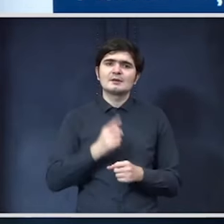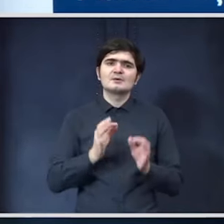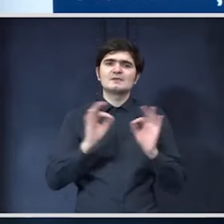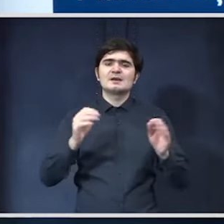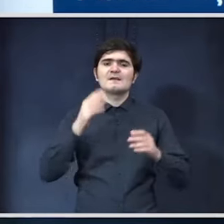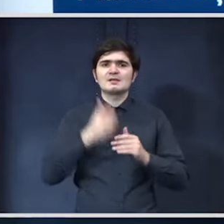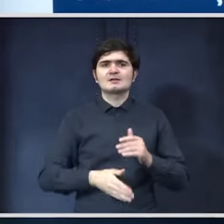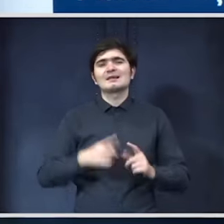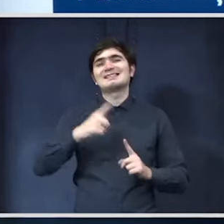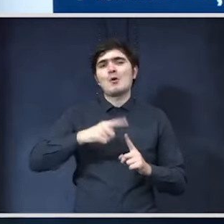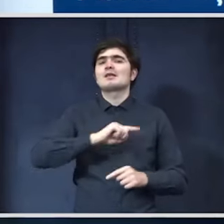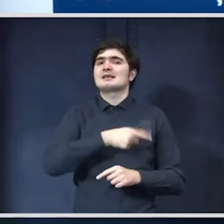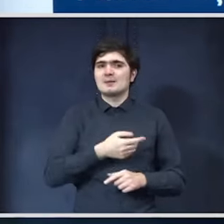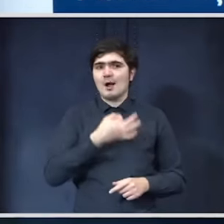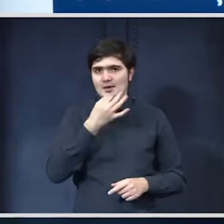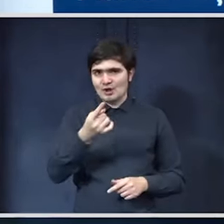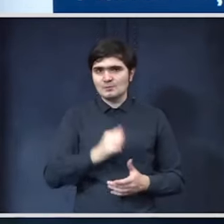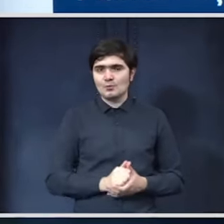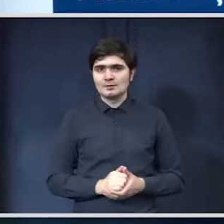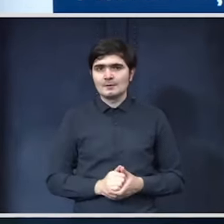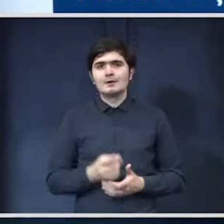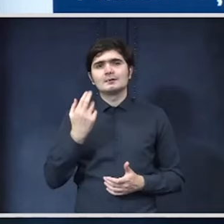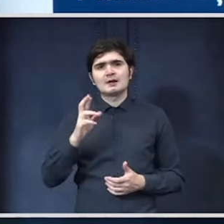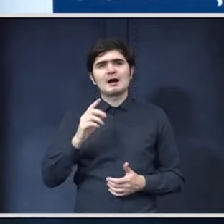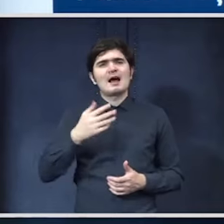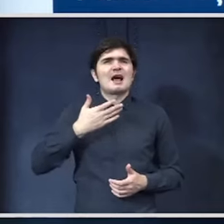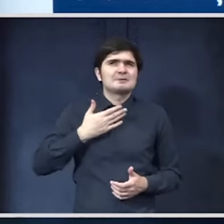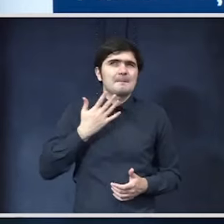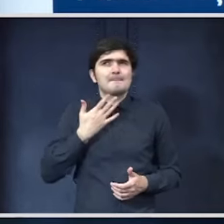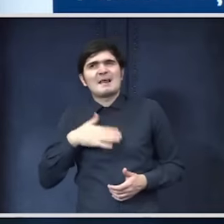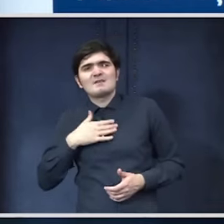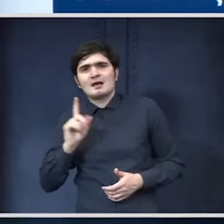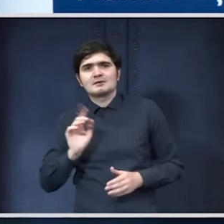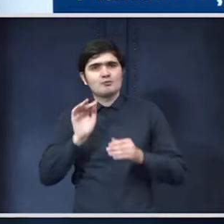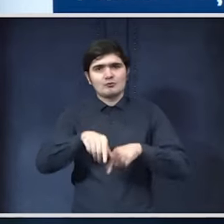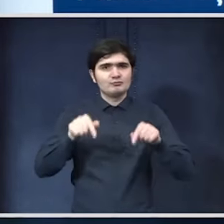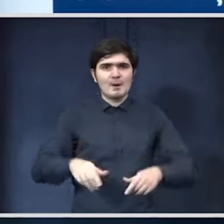finalizate teoretic se poate ce spuneți dar aș prefera să nu ajungem în situația asta